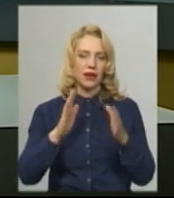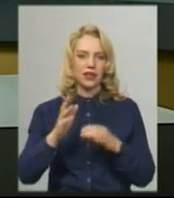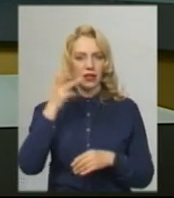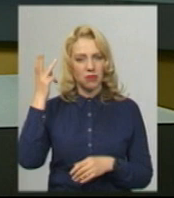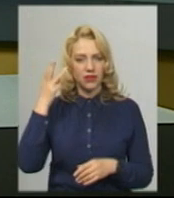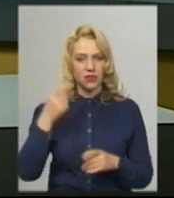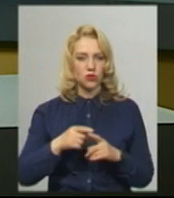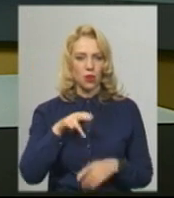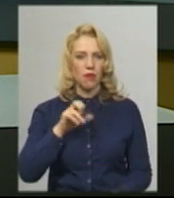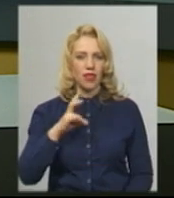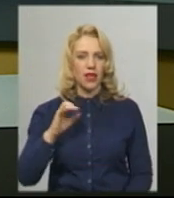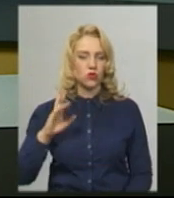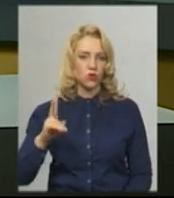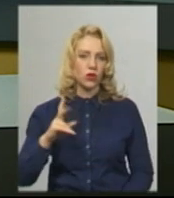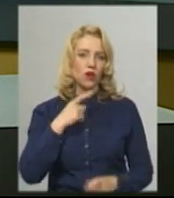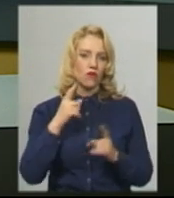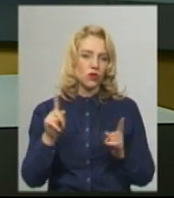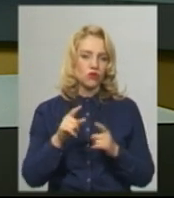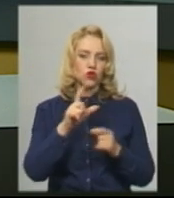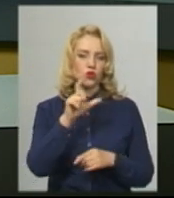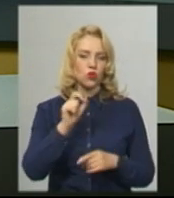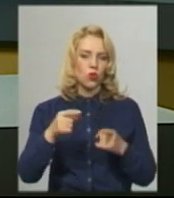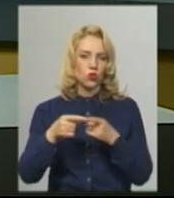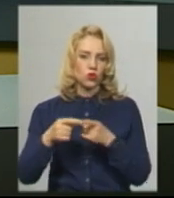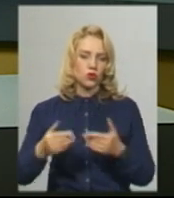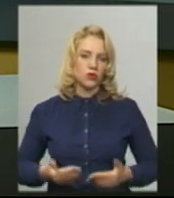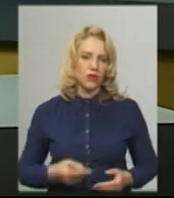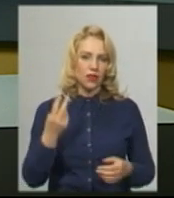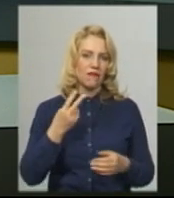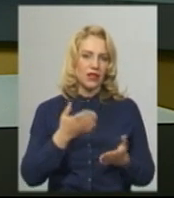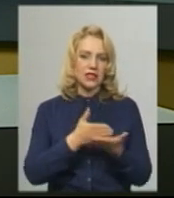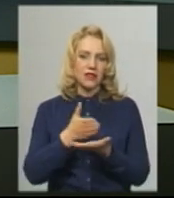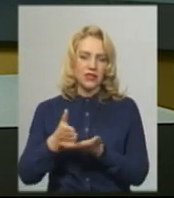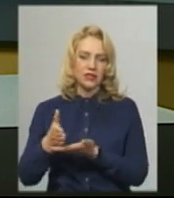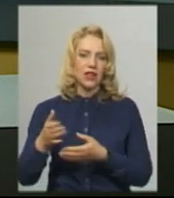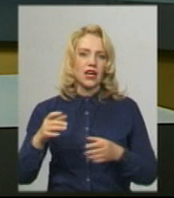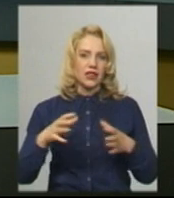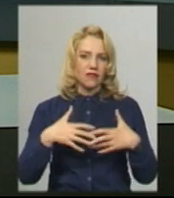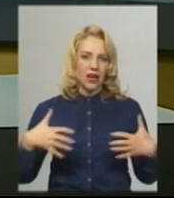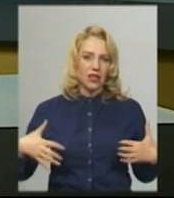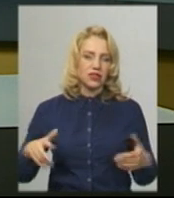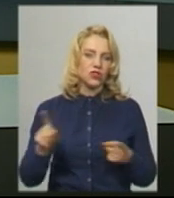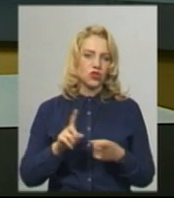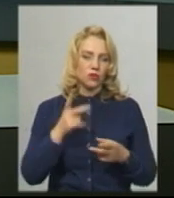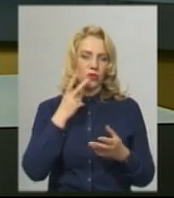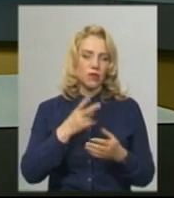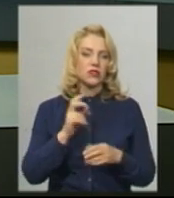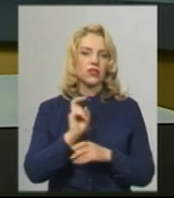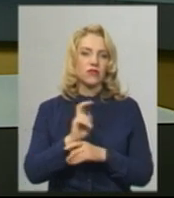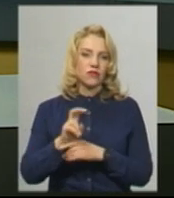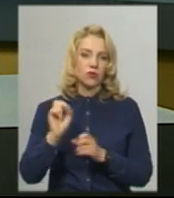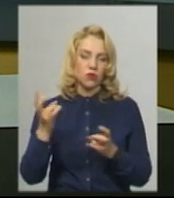Тарас Панасюк. Додає, у зоокуточку проживає більше 20 видів тварин. Аби їх побачити, відвідувачі віднині мають